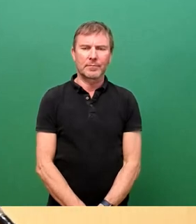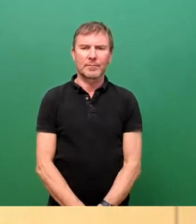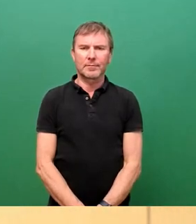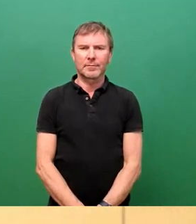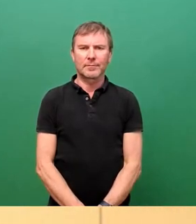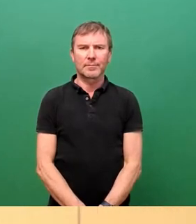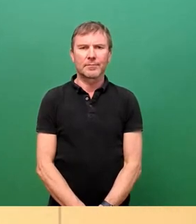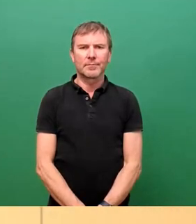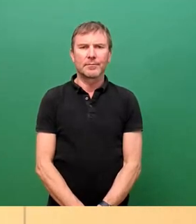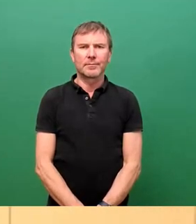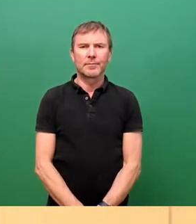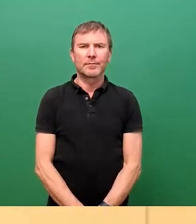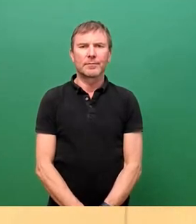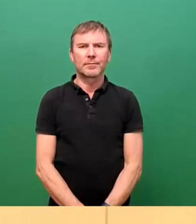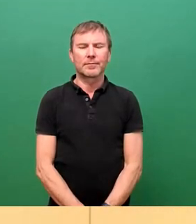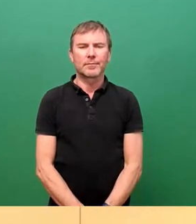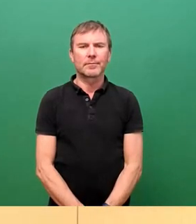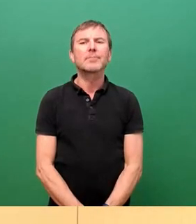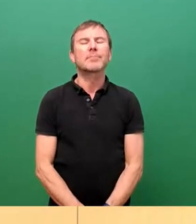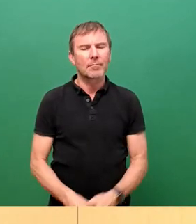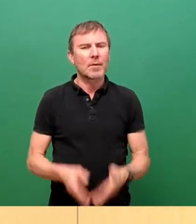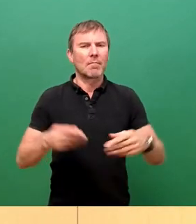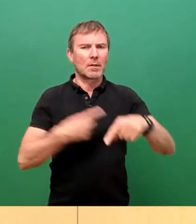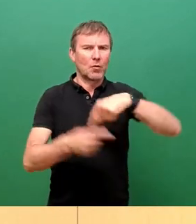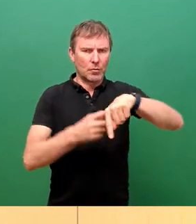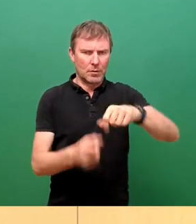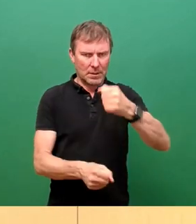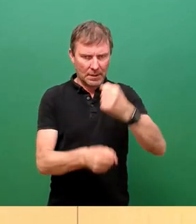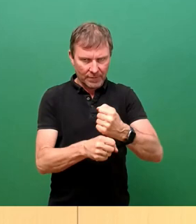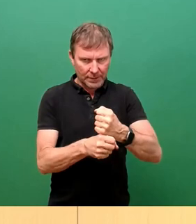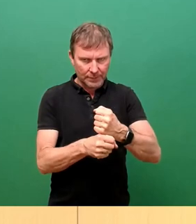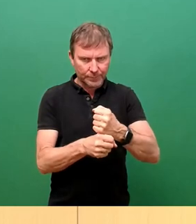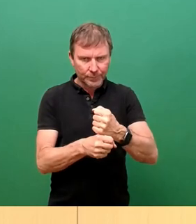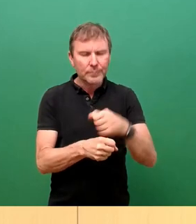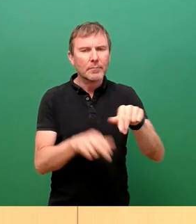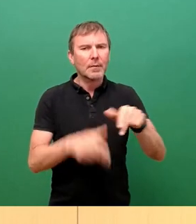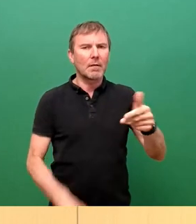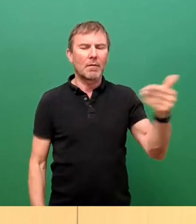Soweit die Fraktionsrunde und jetzt zum Abschluss der Aktuellen Stunde für die Verwaltung, Herr Kühn.